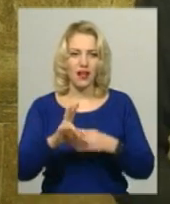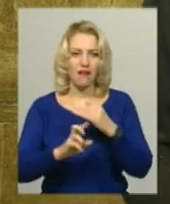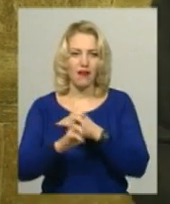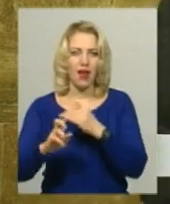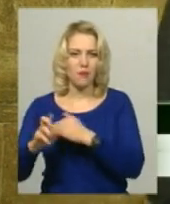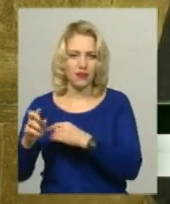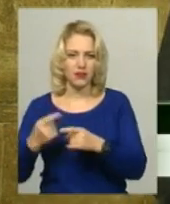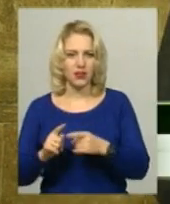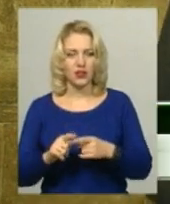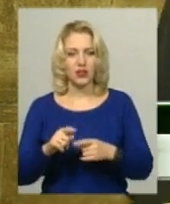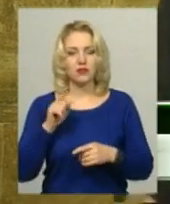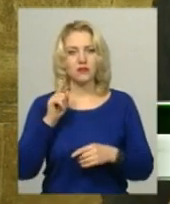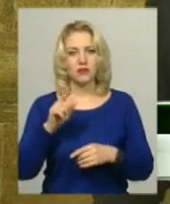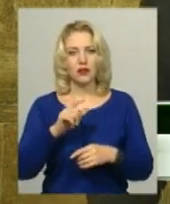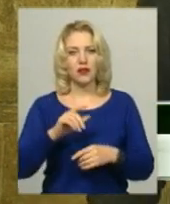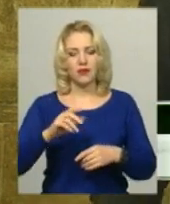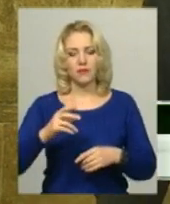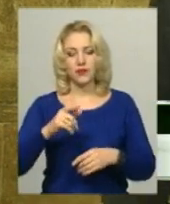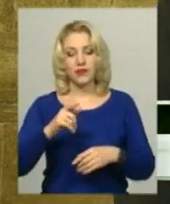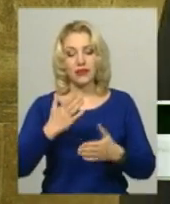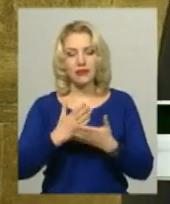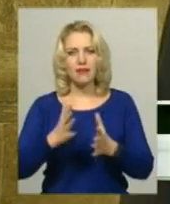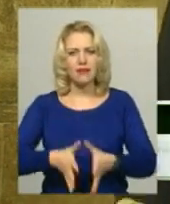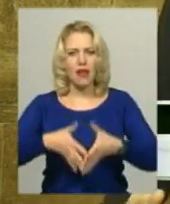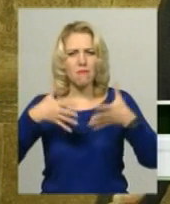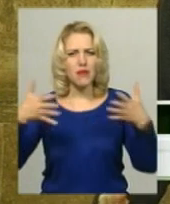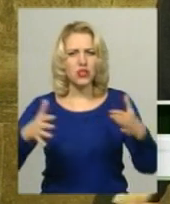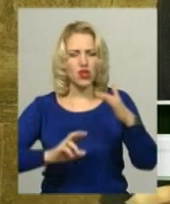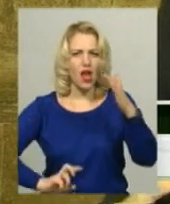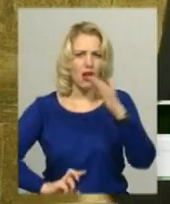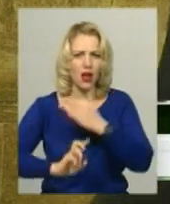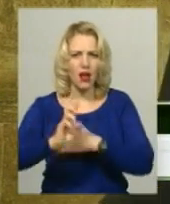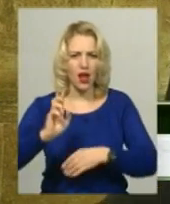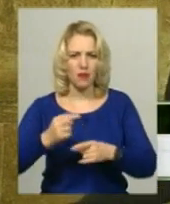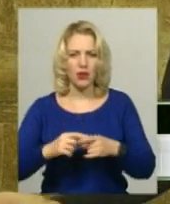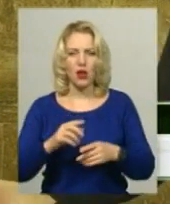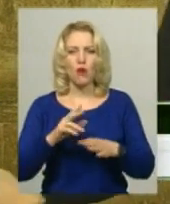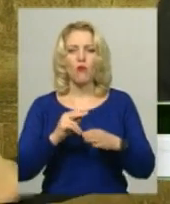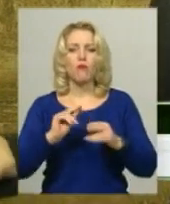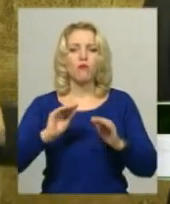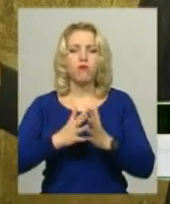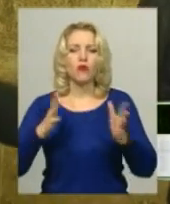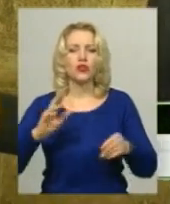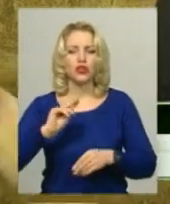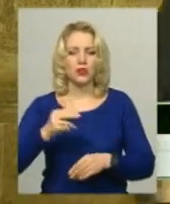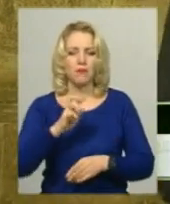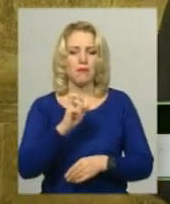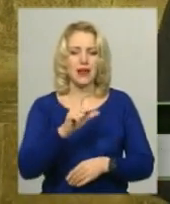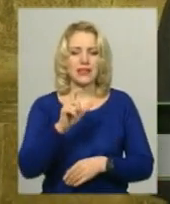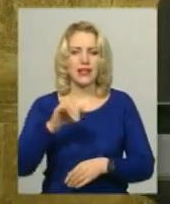берег Слонової кістки, там знаходиться найбільший храм в світі, який більше, ніж базиліка Святого Петра в